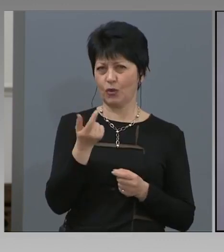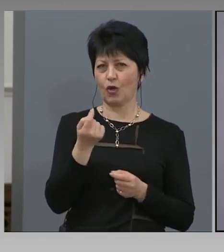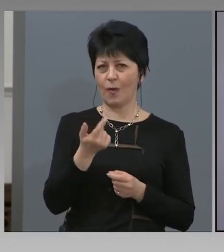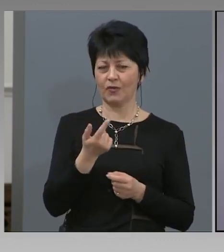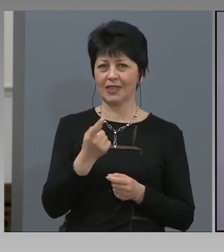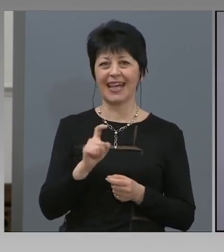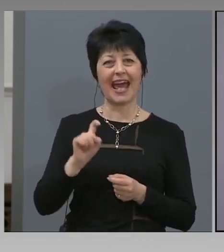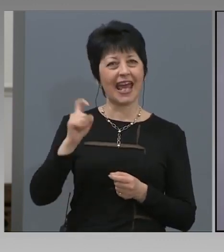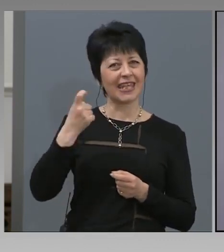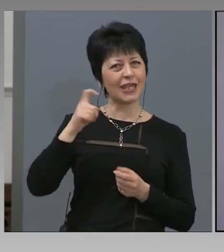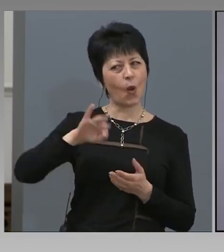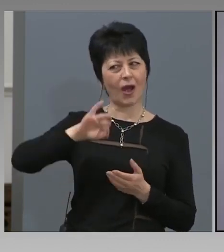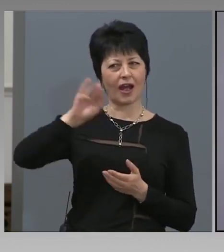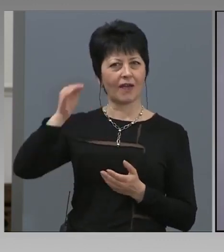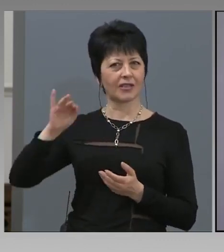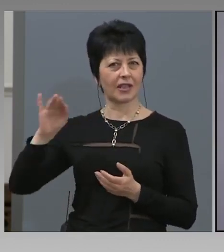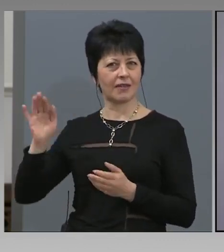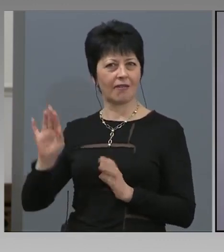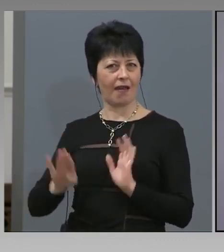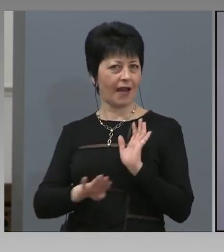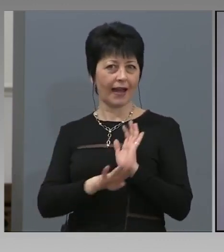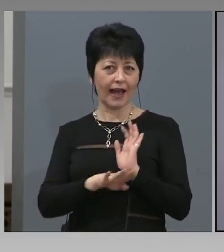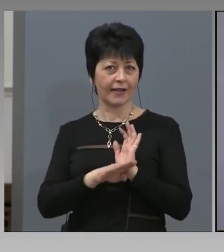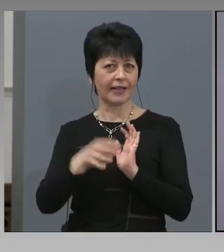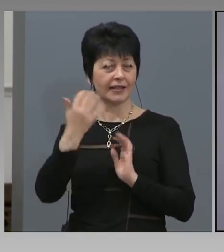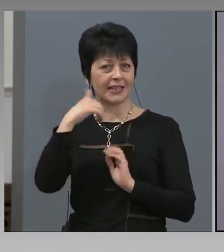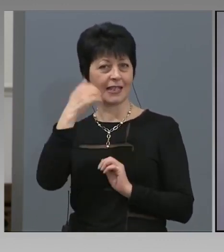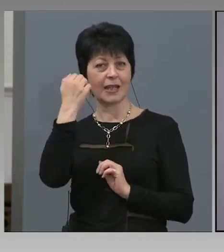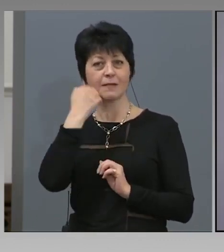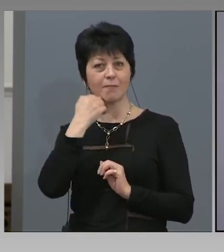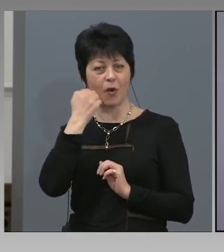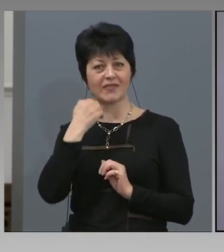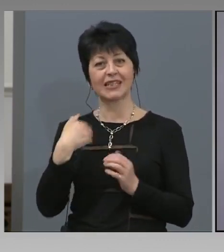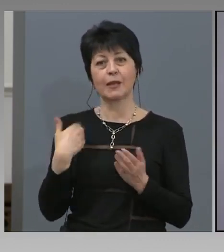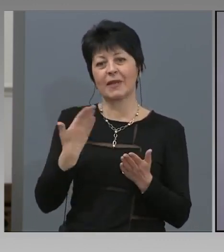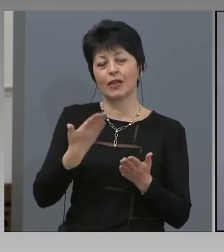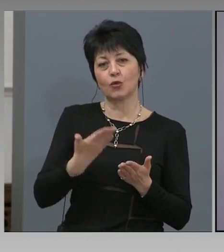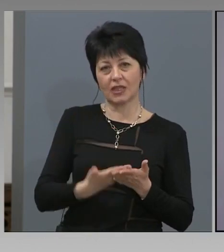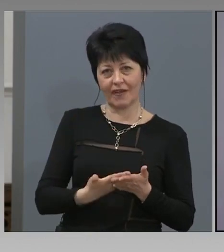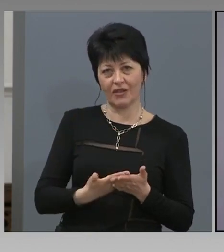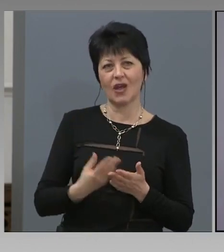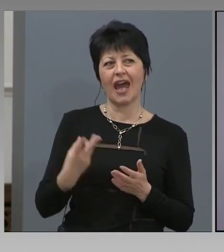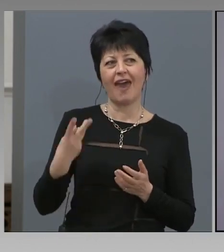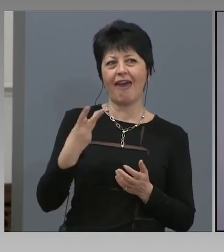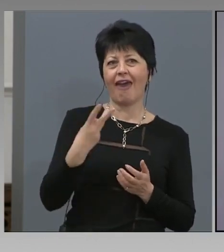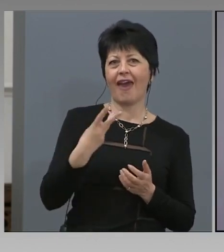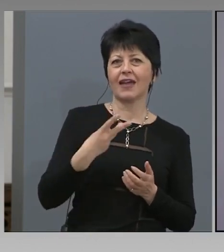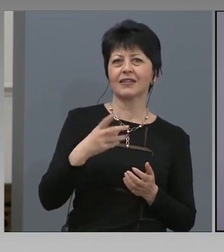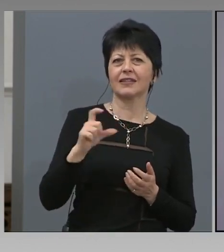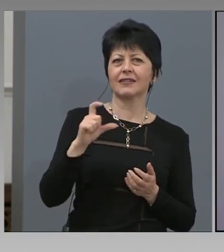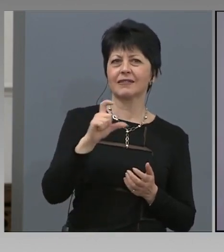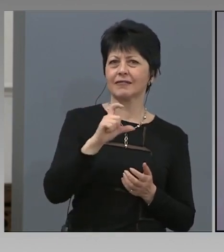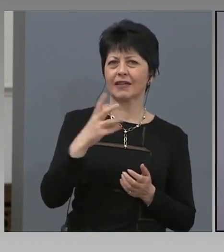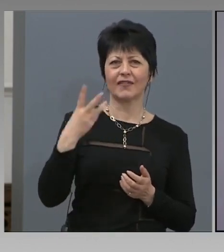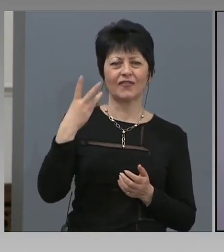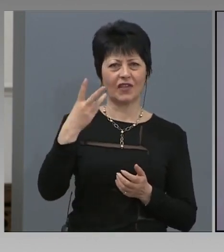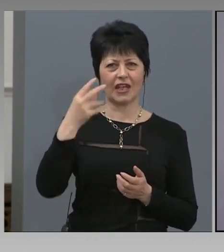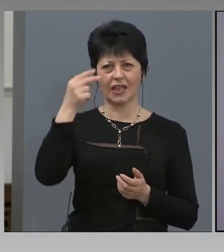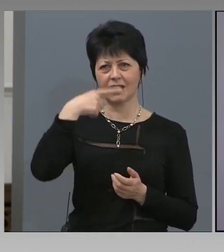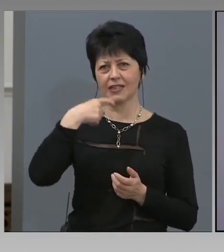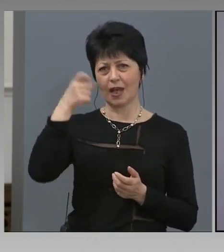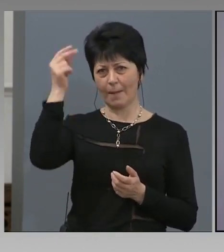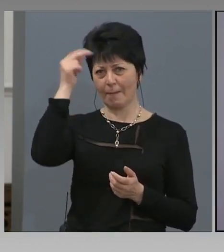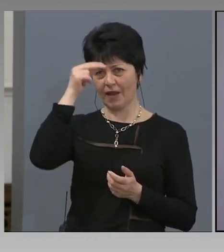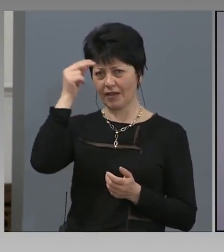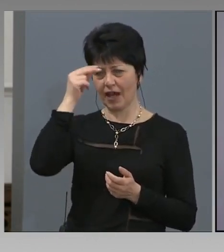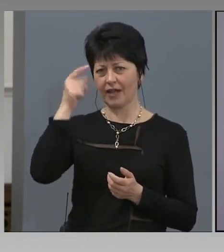Географските карти, които се използват, са слюбезно предоставени от ЕСРИ България, които са представители на